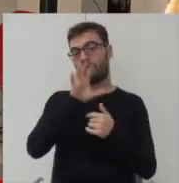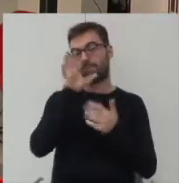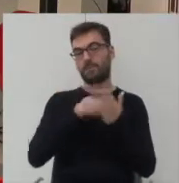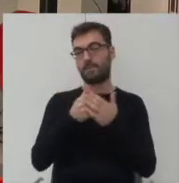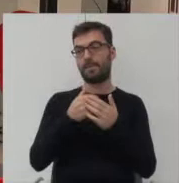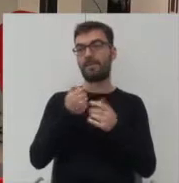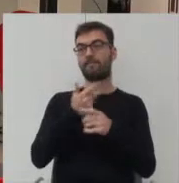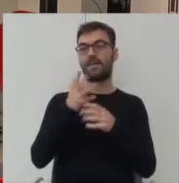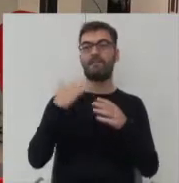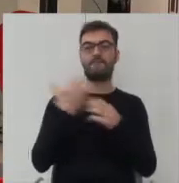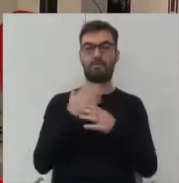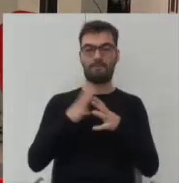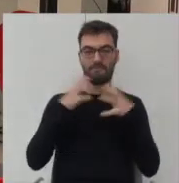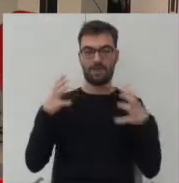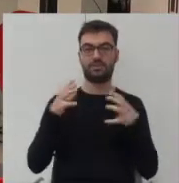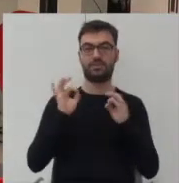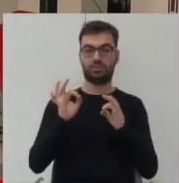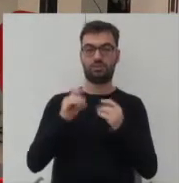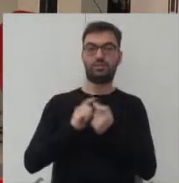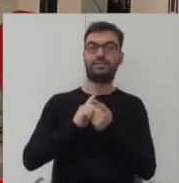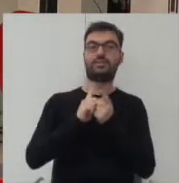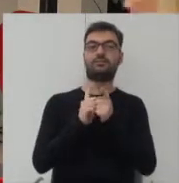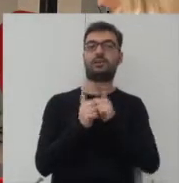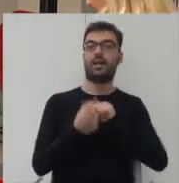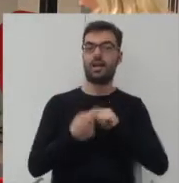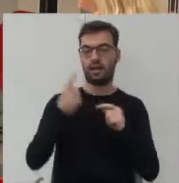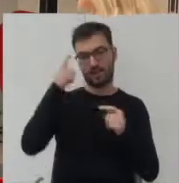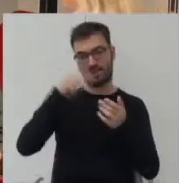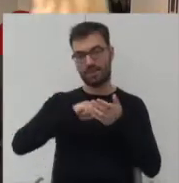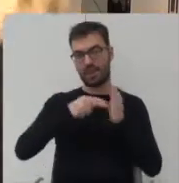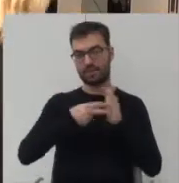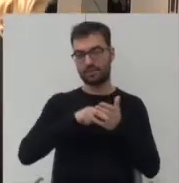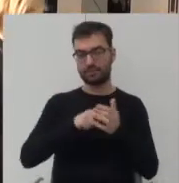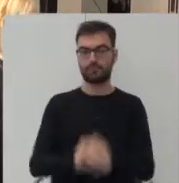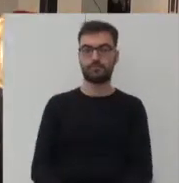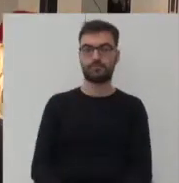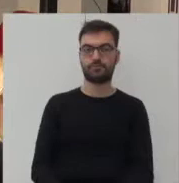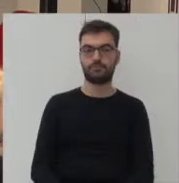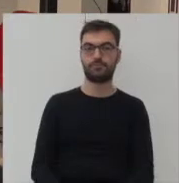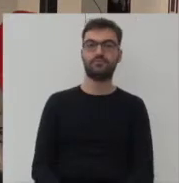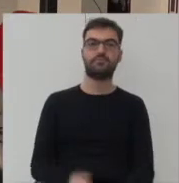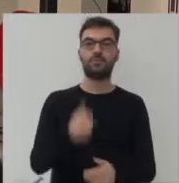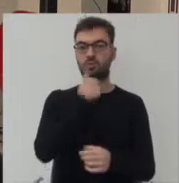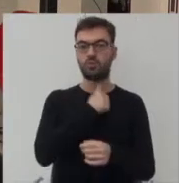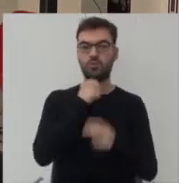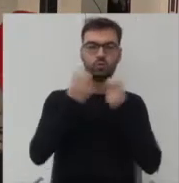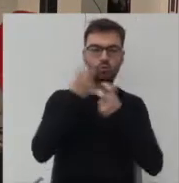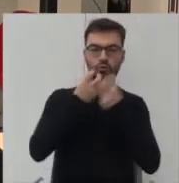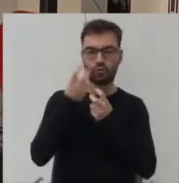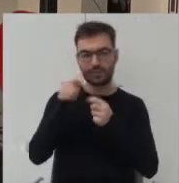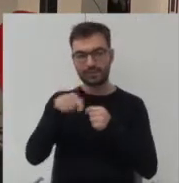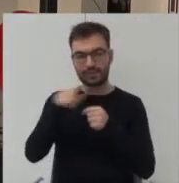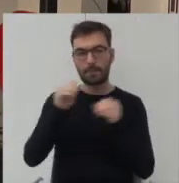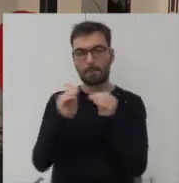przykładzie wielu korporacji, które dzisiaj zmieniają swoją taktykę. I próbują szukać właśnie w tych małych